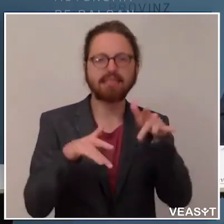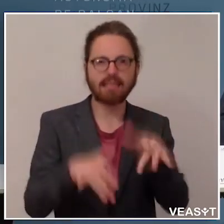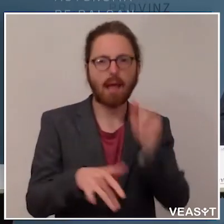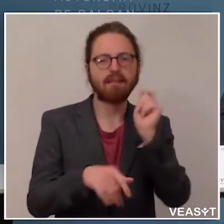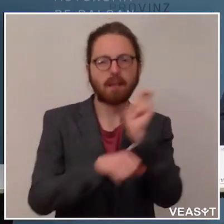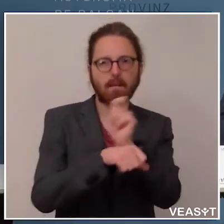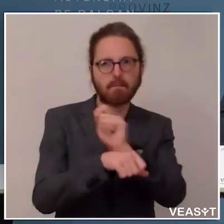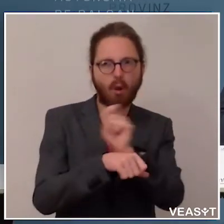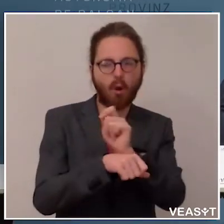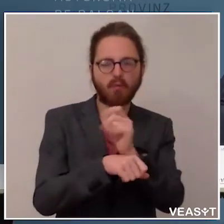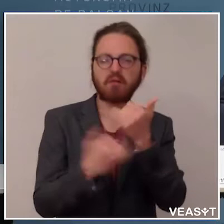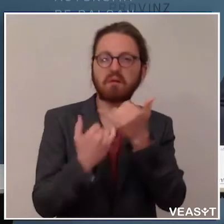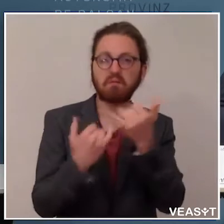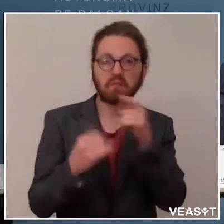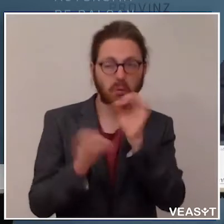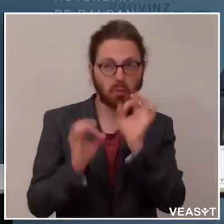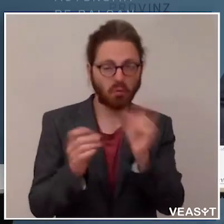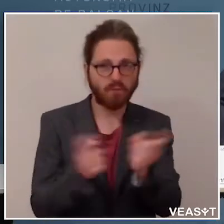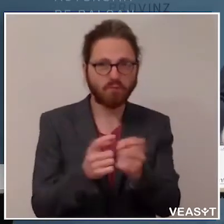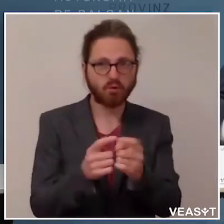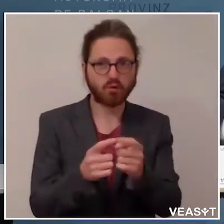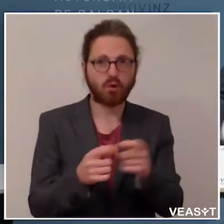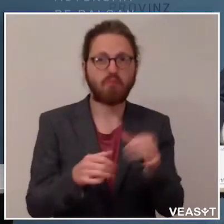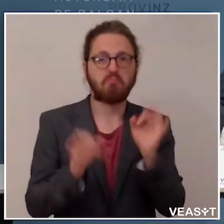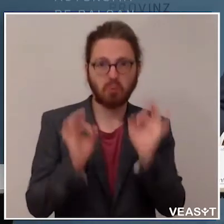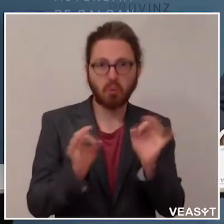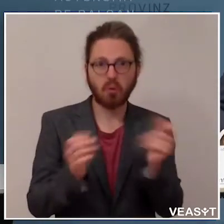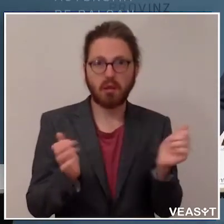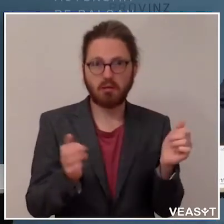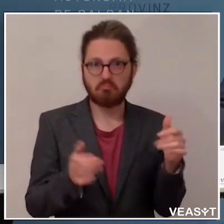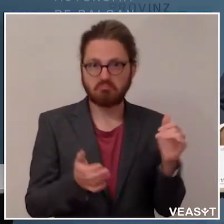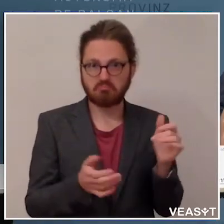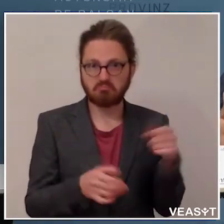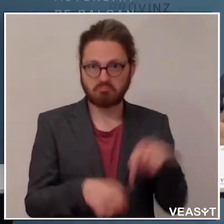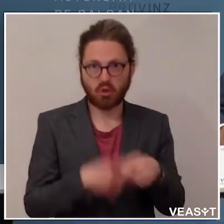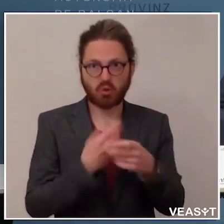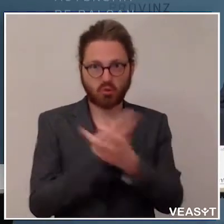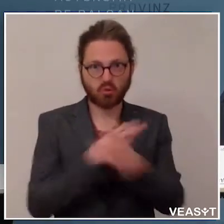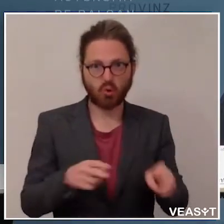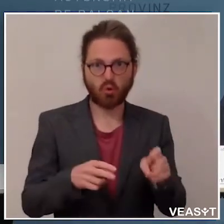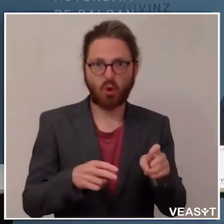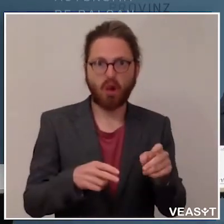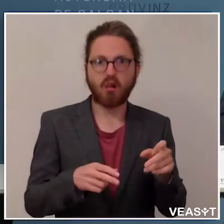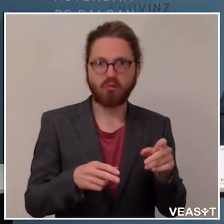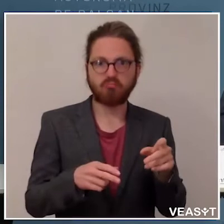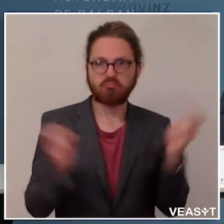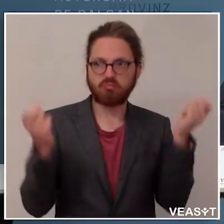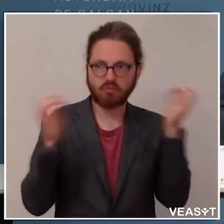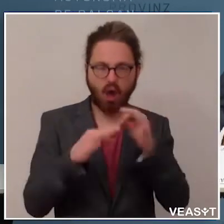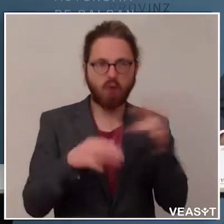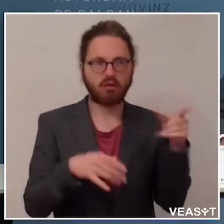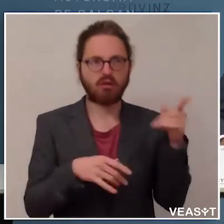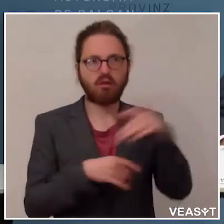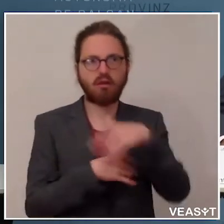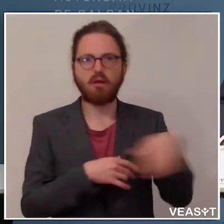das funktionieren? Wird das funktionieren, dass man in Südtirol sich zutraut, dass es eine entsprechend verantwortungsbewusste Bevölkerung gibt?